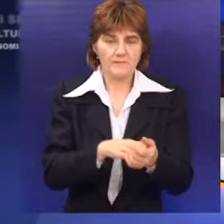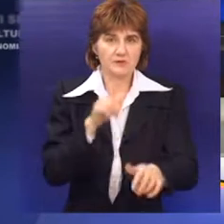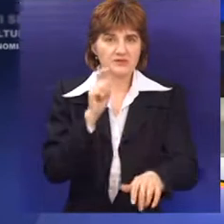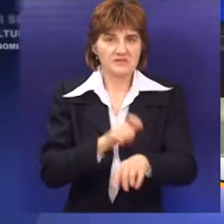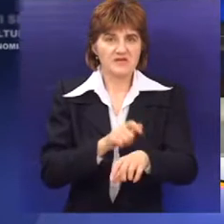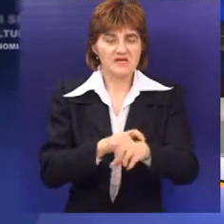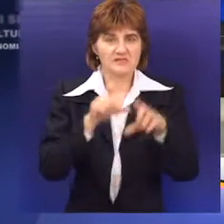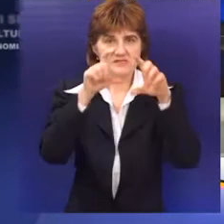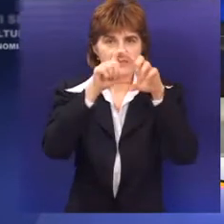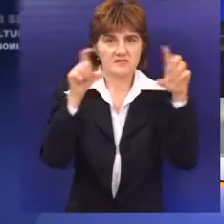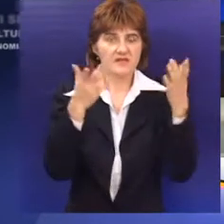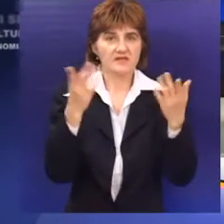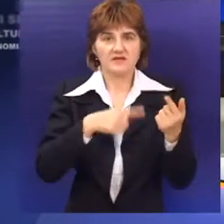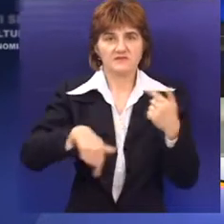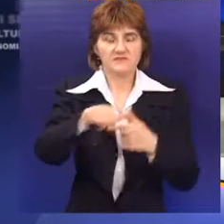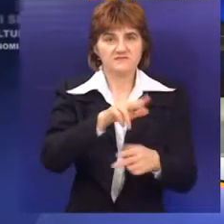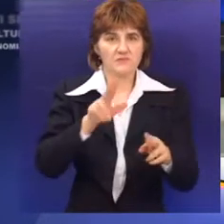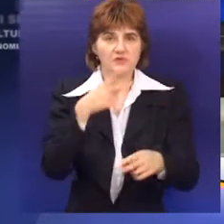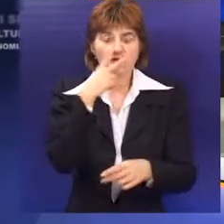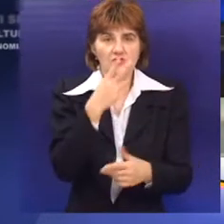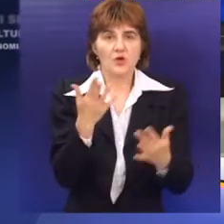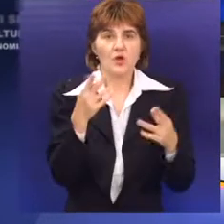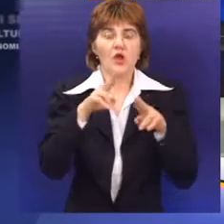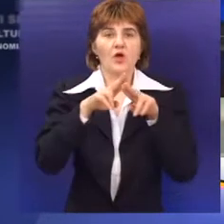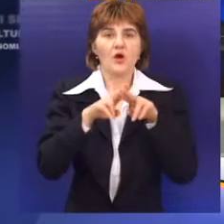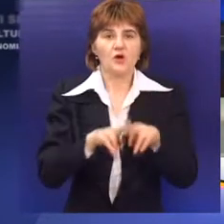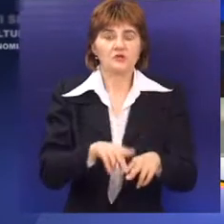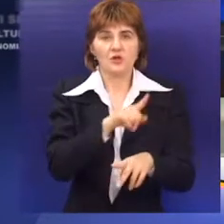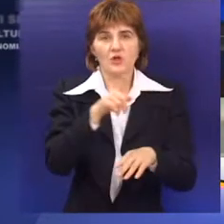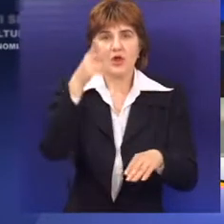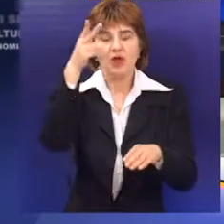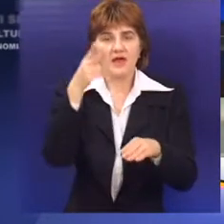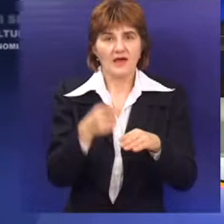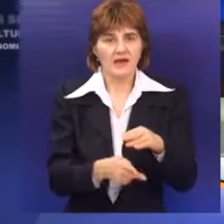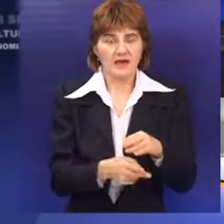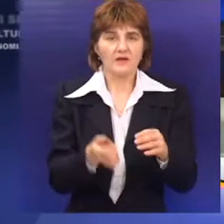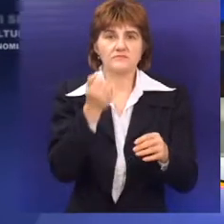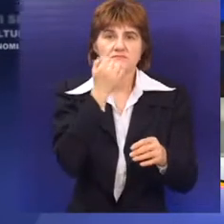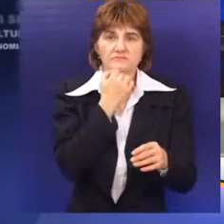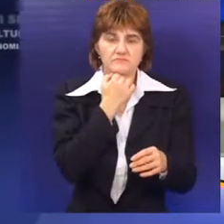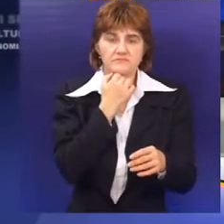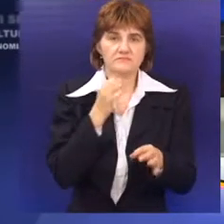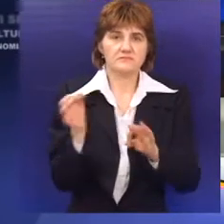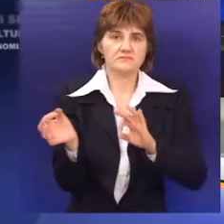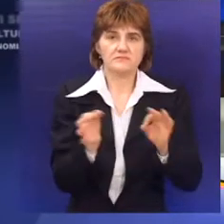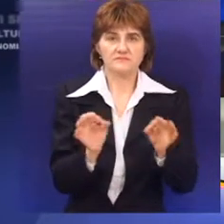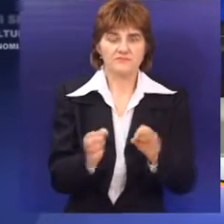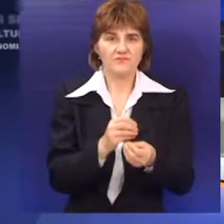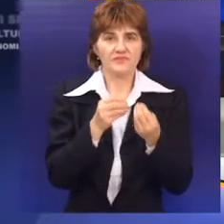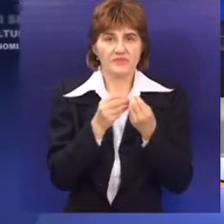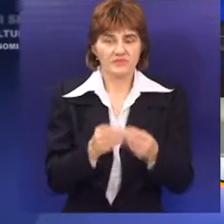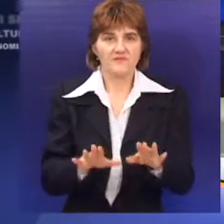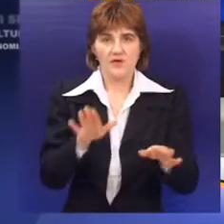i sat na kojem će svi zainteresovani moći da se uvere koliko je ostalo do tog, možemo reći, istorijskog dana kada će